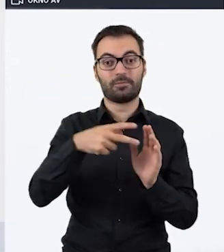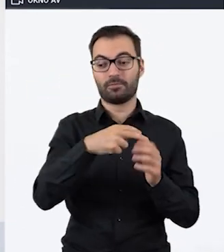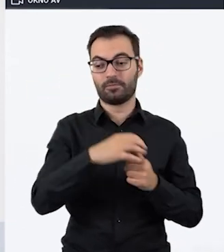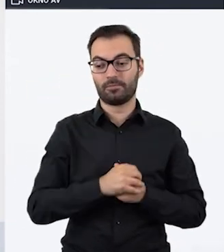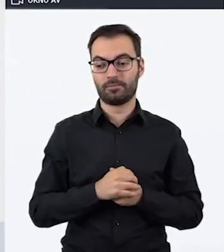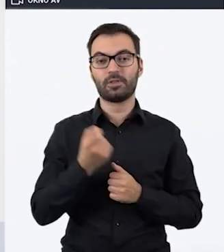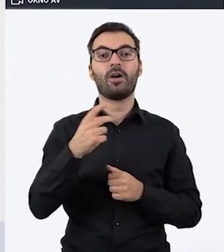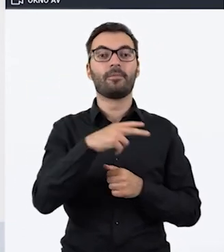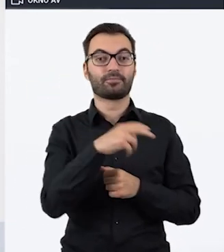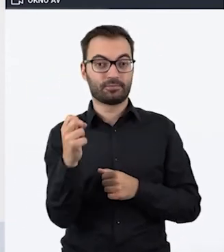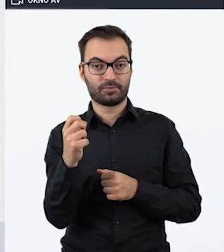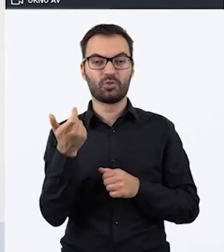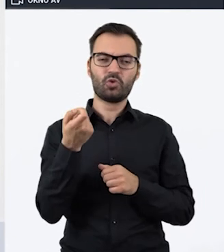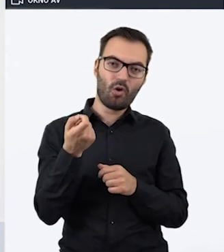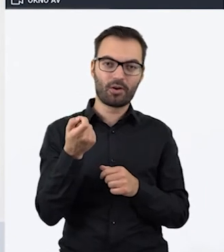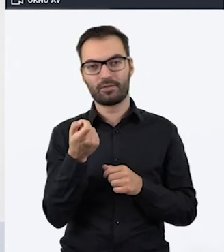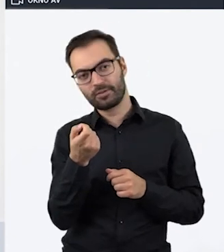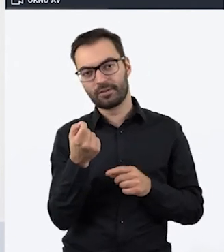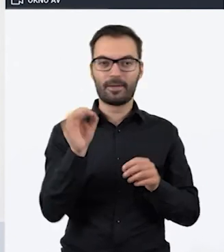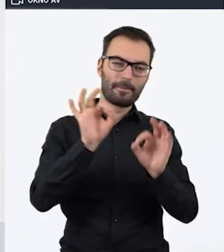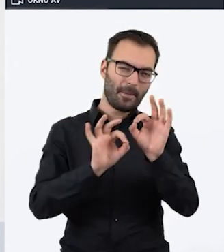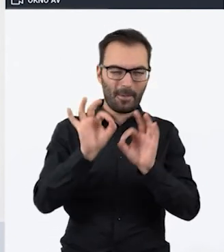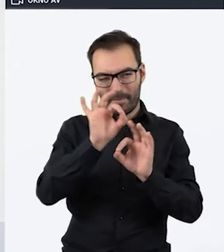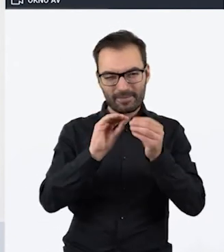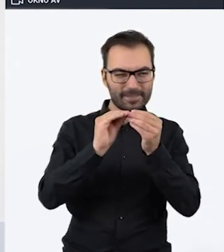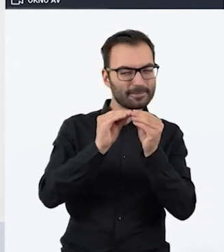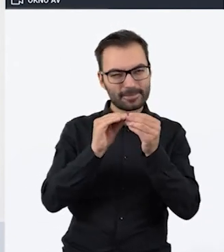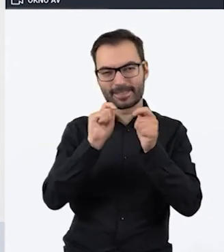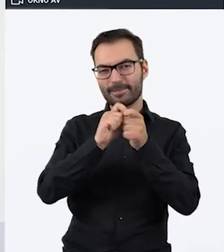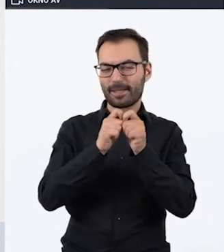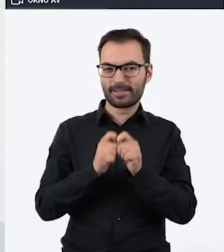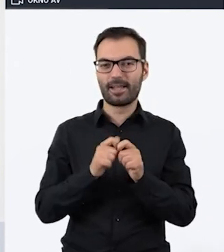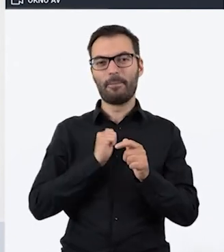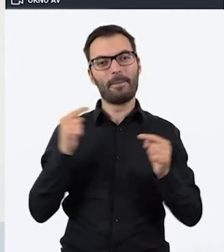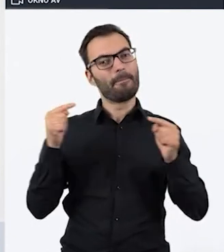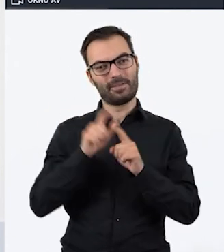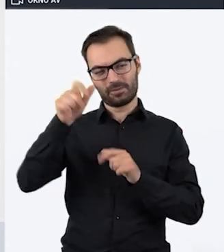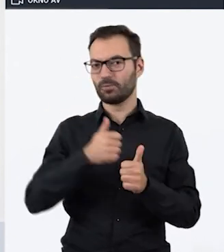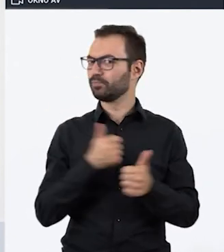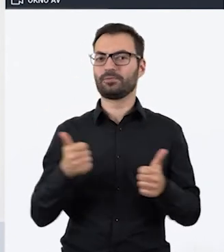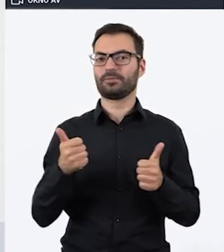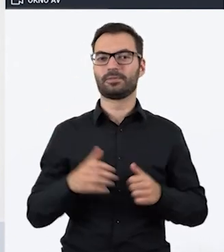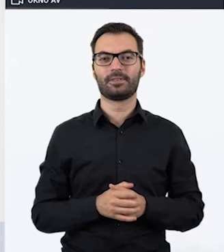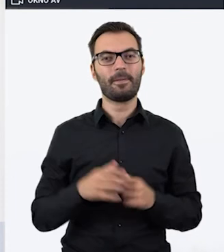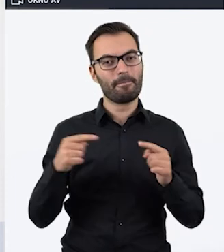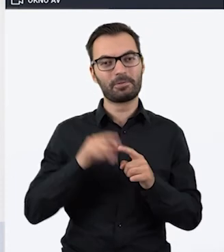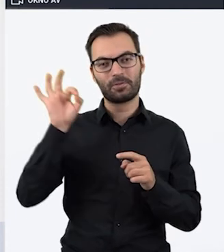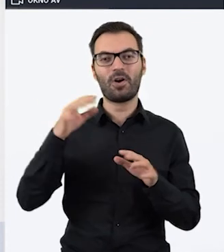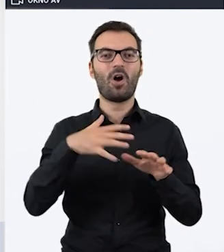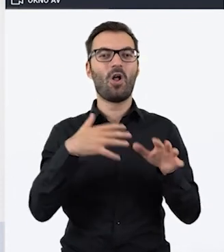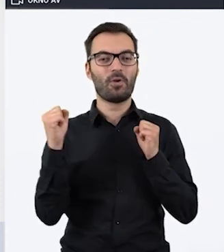troszeczkę zmienić, tak żeby jemu jeszcze to bardziej odpowiadało, tak do jego